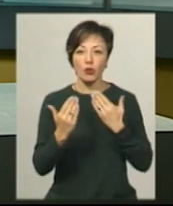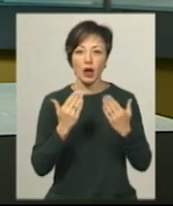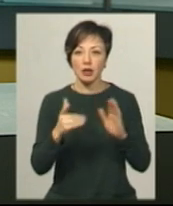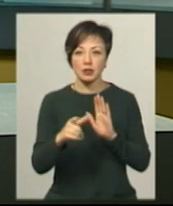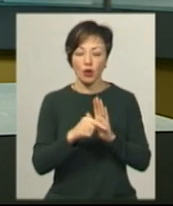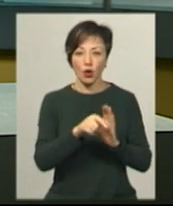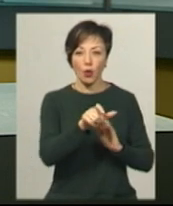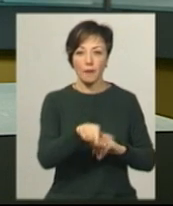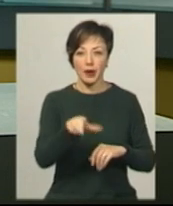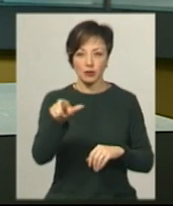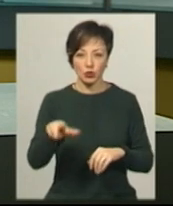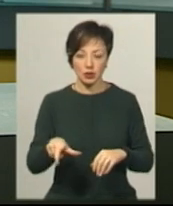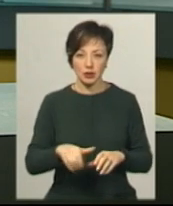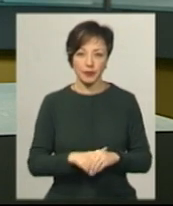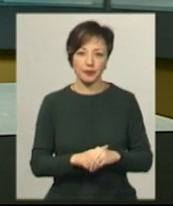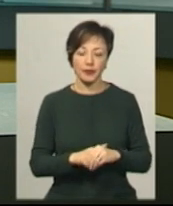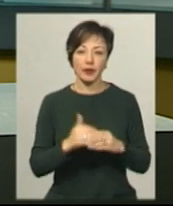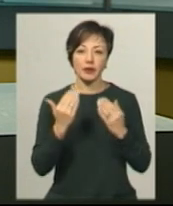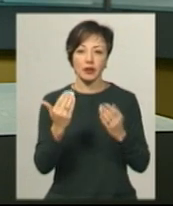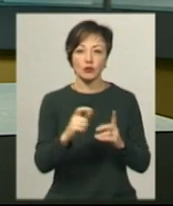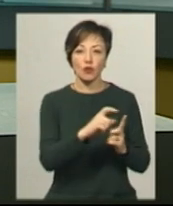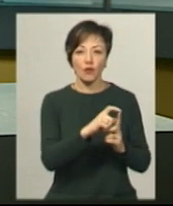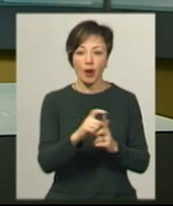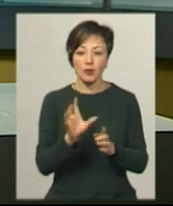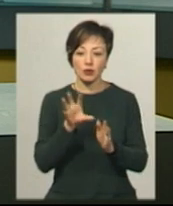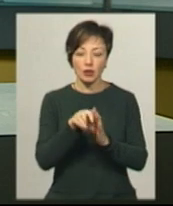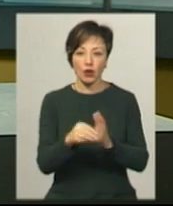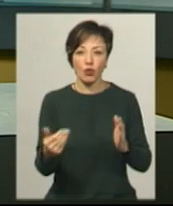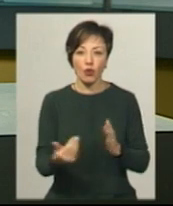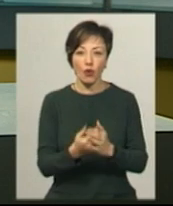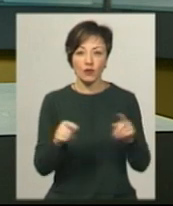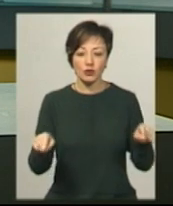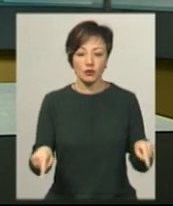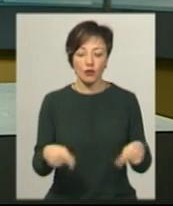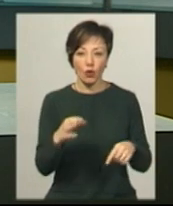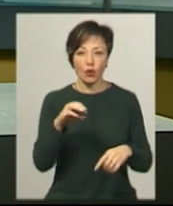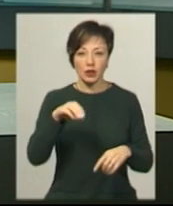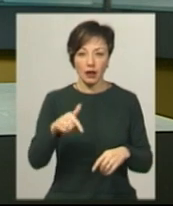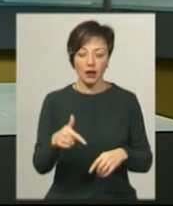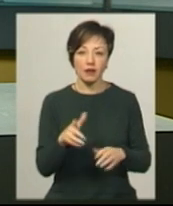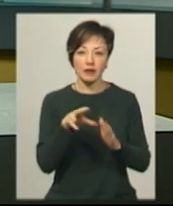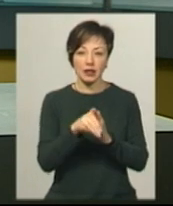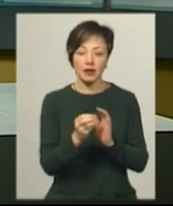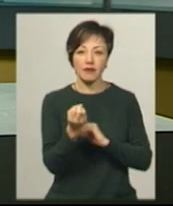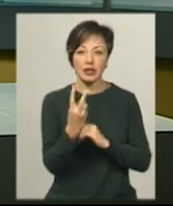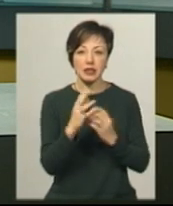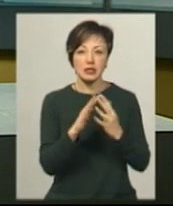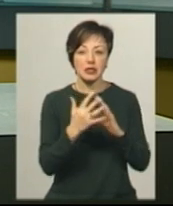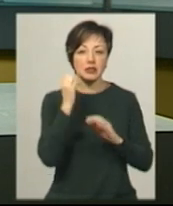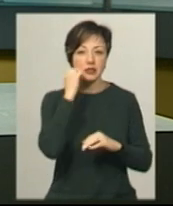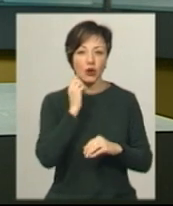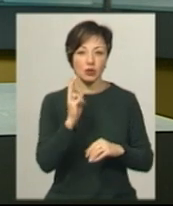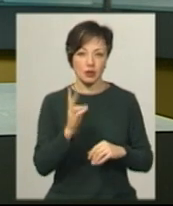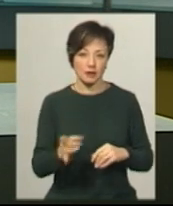громадськістю ОДА Інна Михайлова. За її словами, до складу новоутвореної ОТГ увійде 12 ціл Старокостянтинівського району.